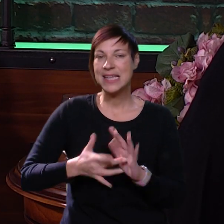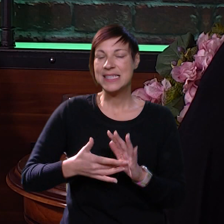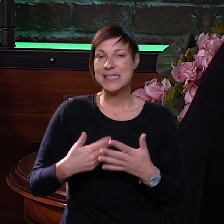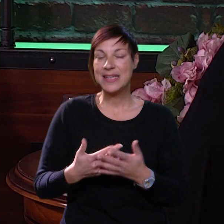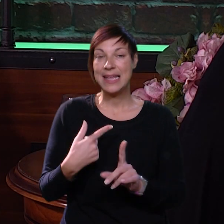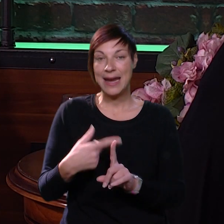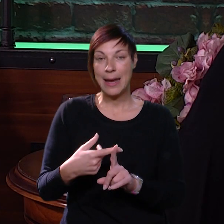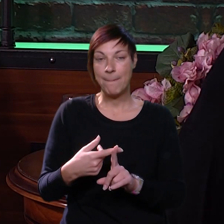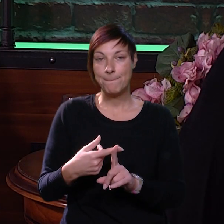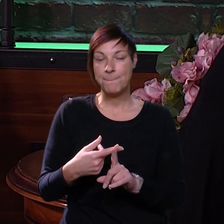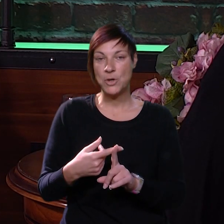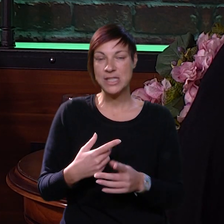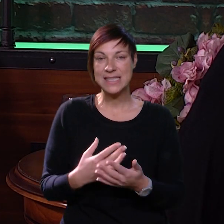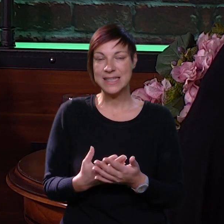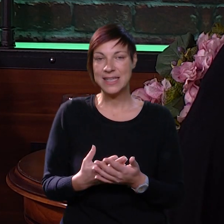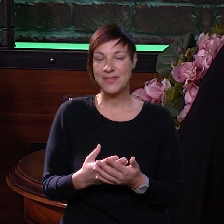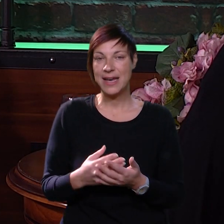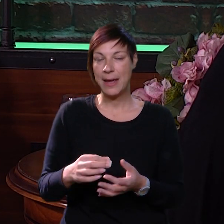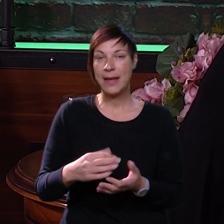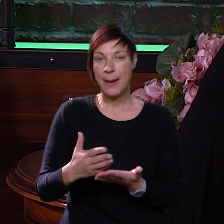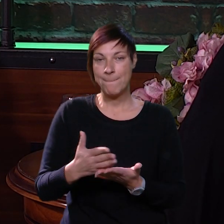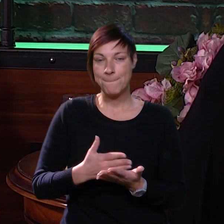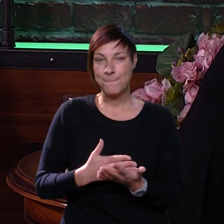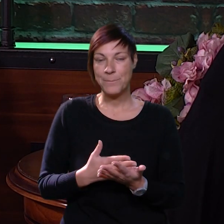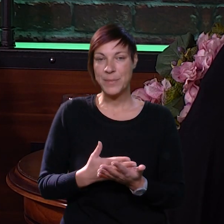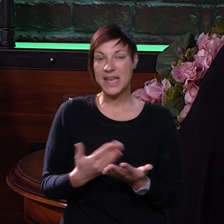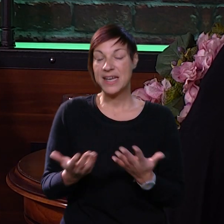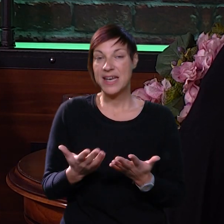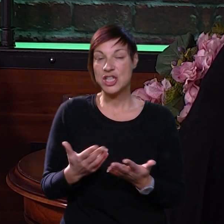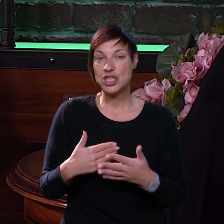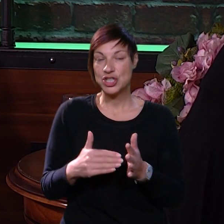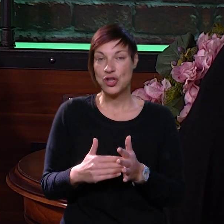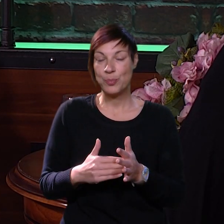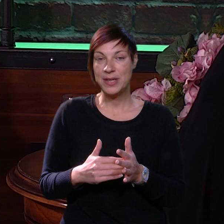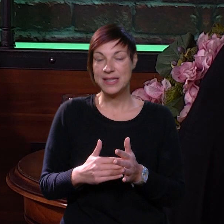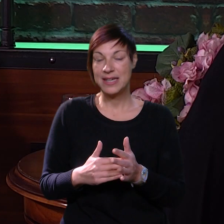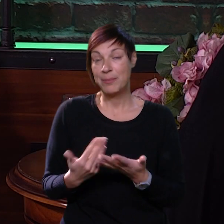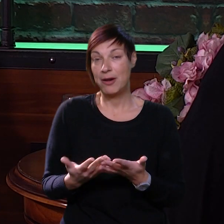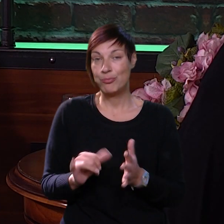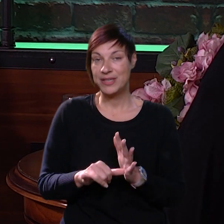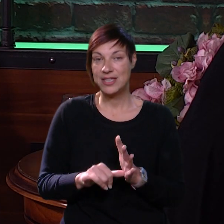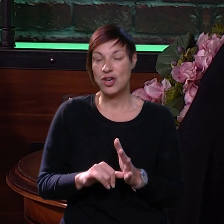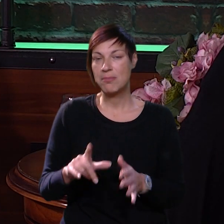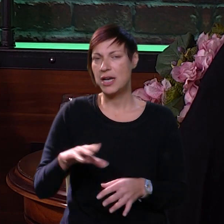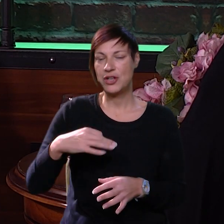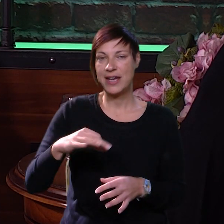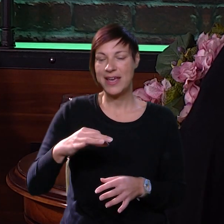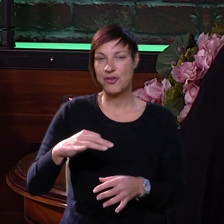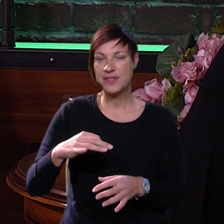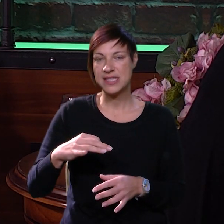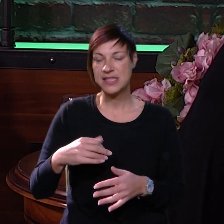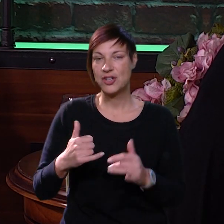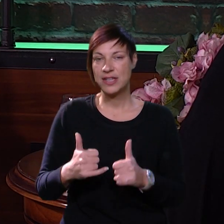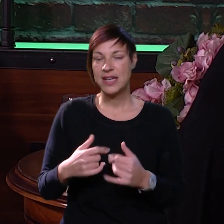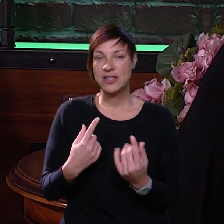dakle sve te neke pozitivne zapravo mjere, nešto što bi zapravo trebalo biti bonton, neovisno o